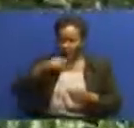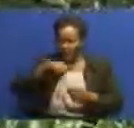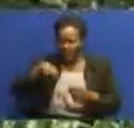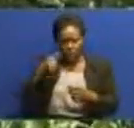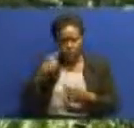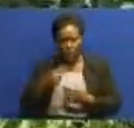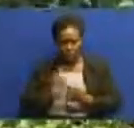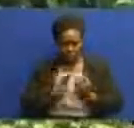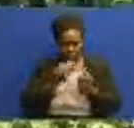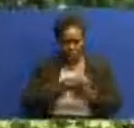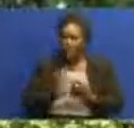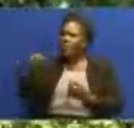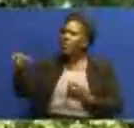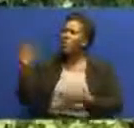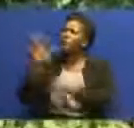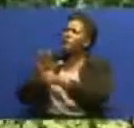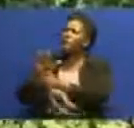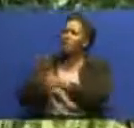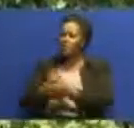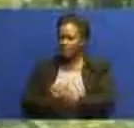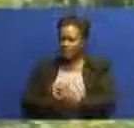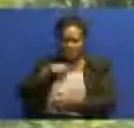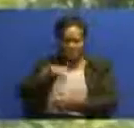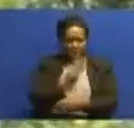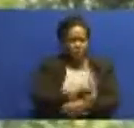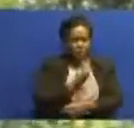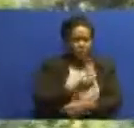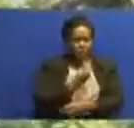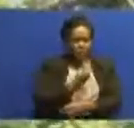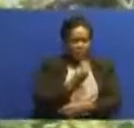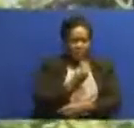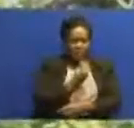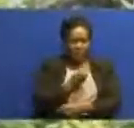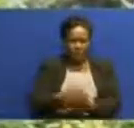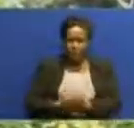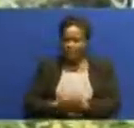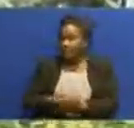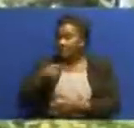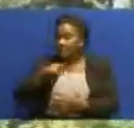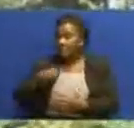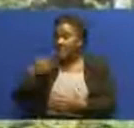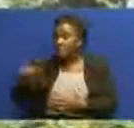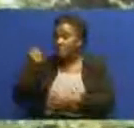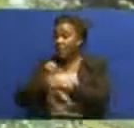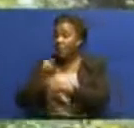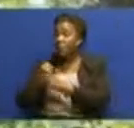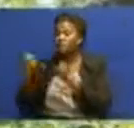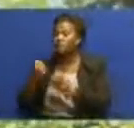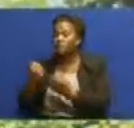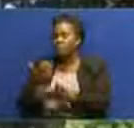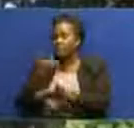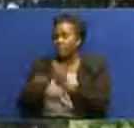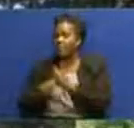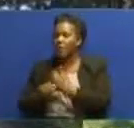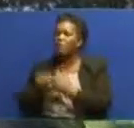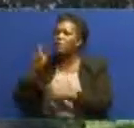watu niwengi sini wadogo na makuamba tukikimbia huku watatuumiza waka hapa sisi atuende kazini kwa sababu ya vitisho vitisho